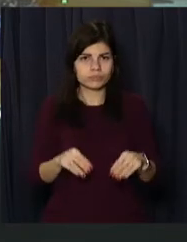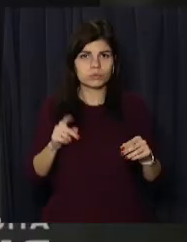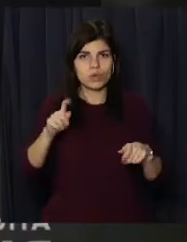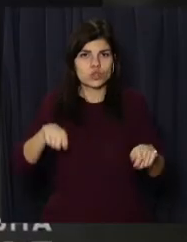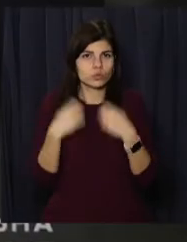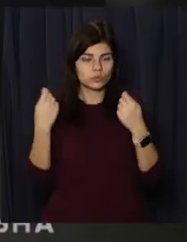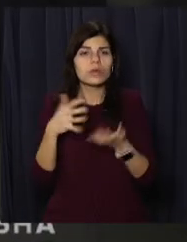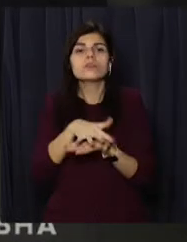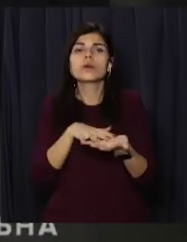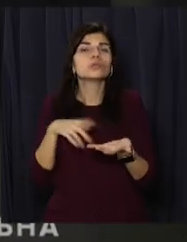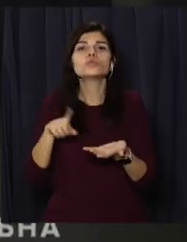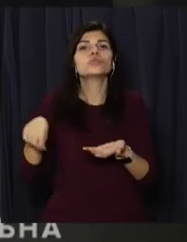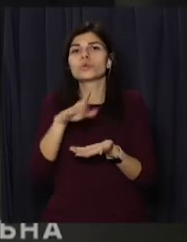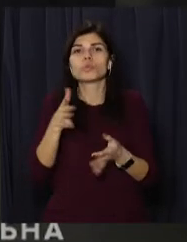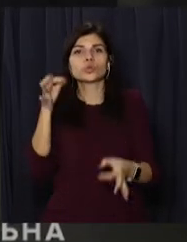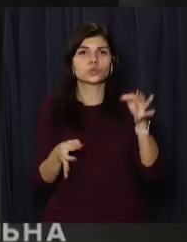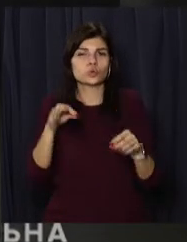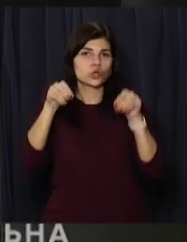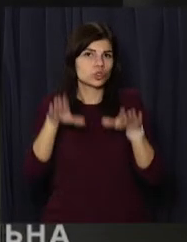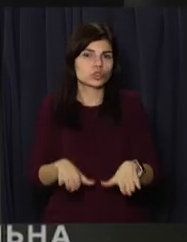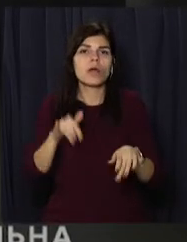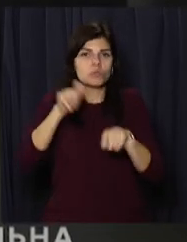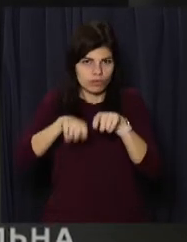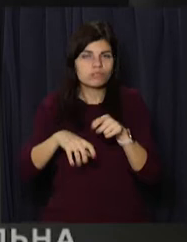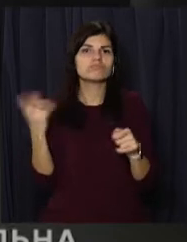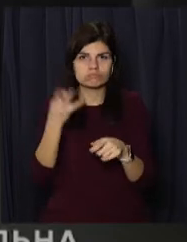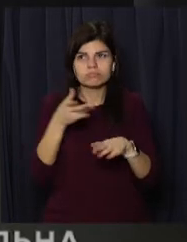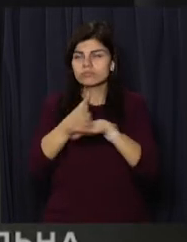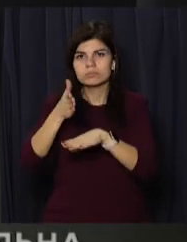Подальшу долю порушників вирішуватиме суд. Перевірки тривають.